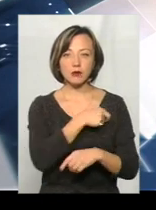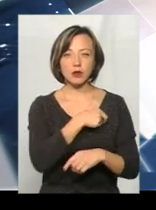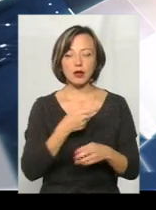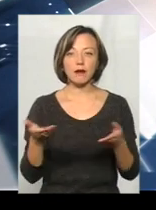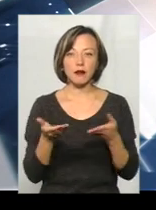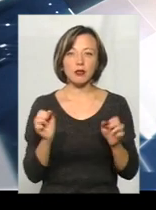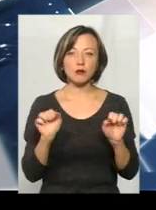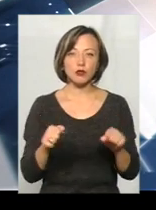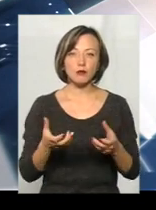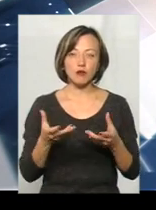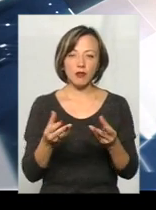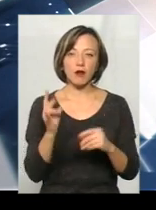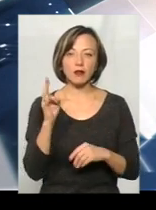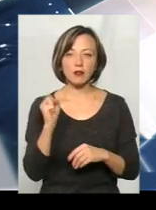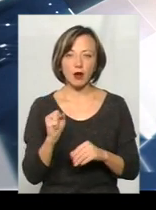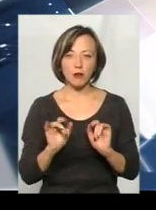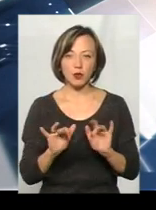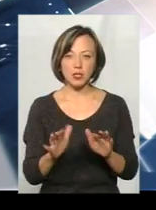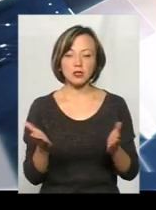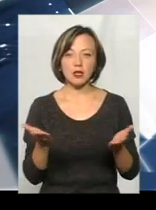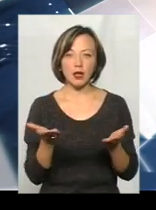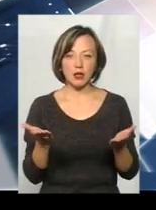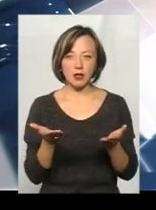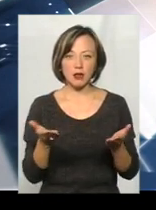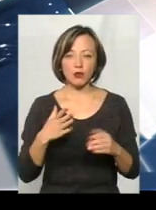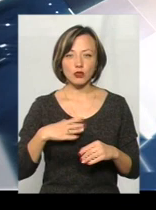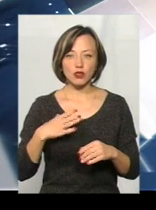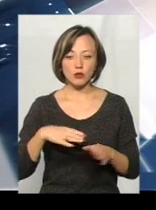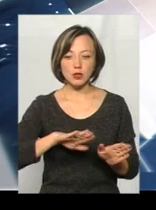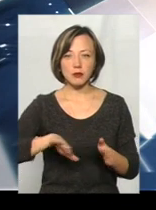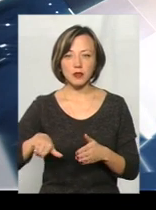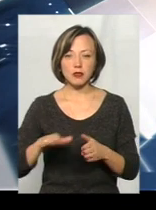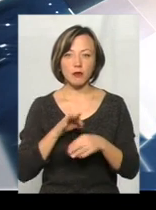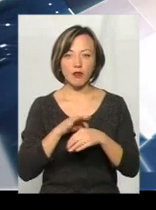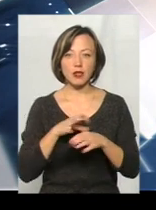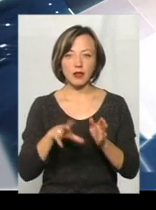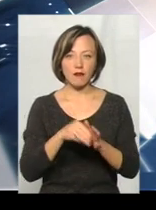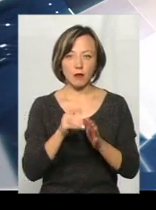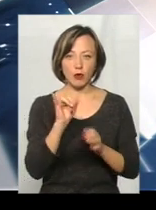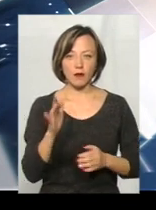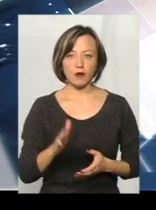де зможемо впливати суттєво на процес, який очікується після проведення виборів.